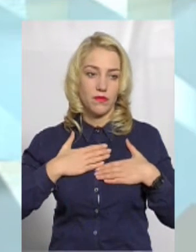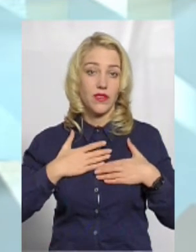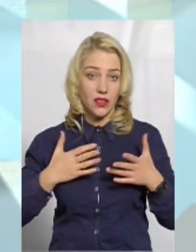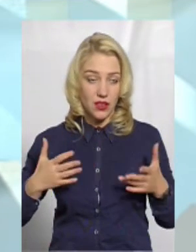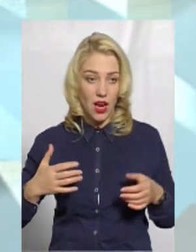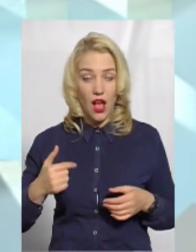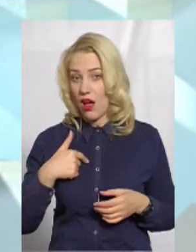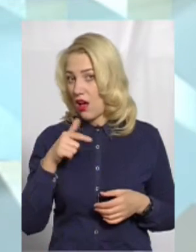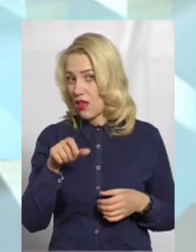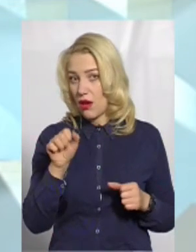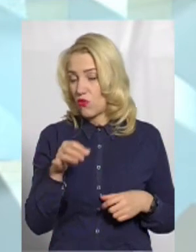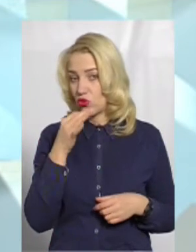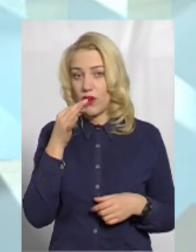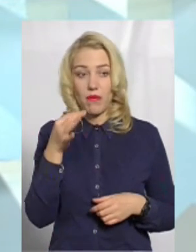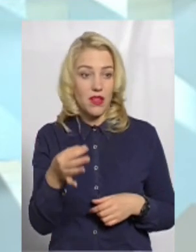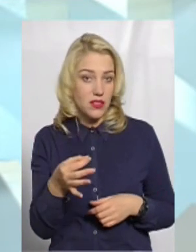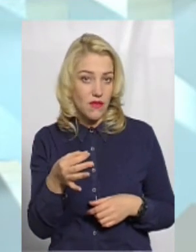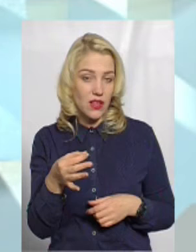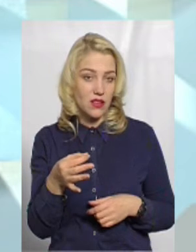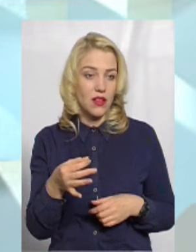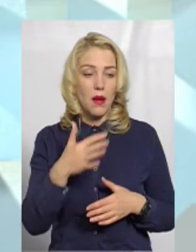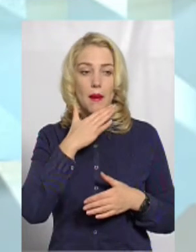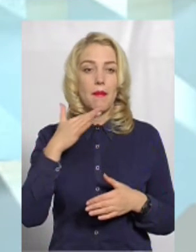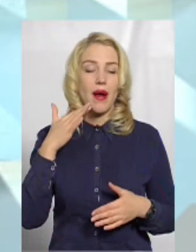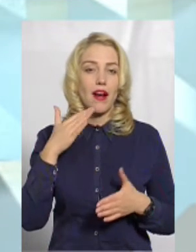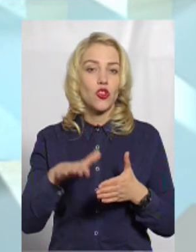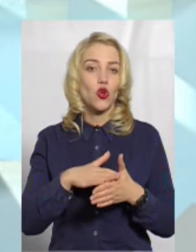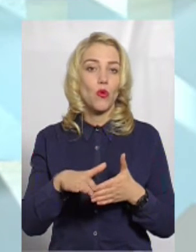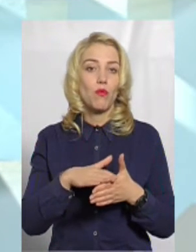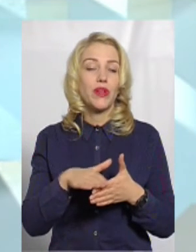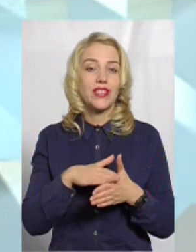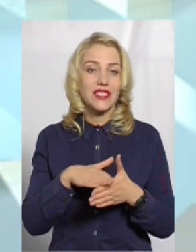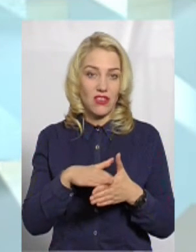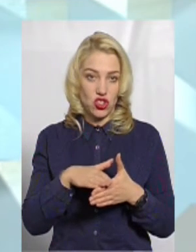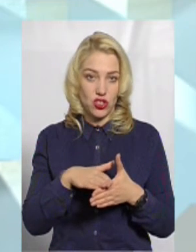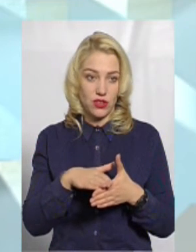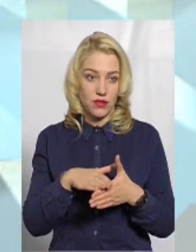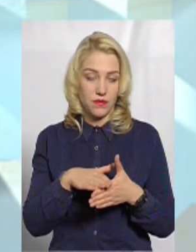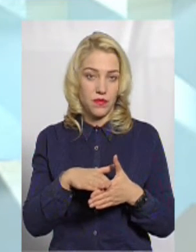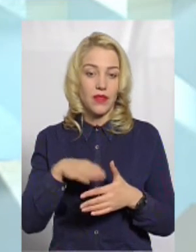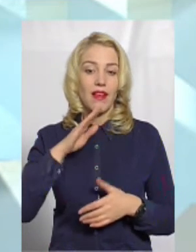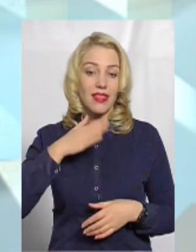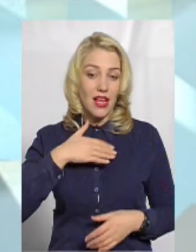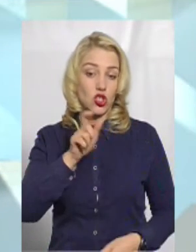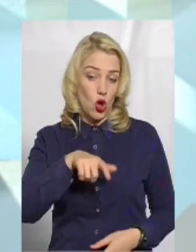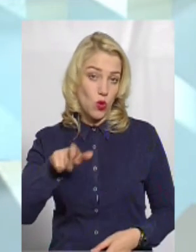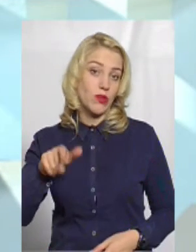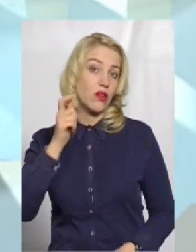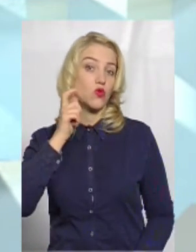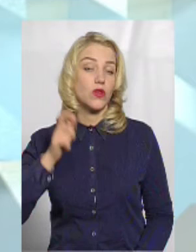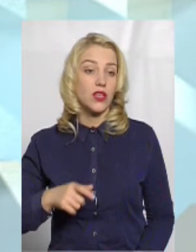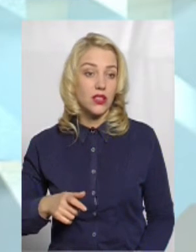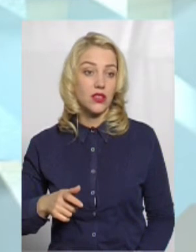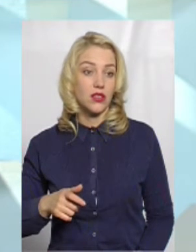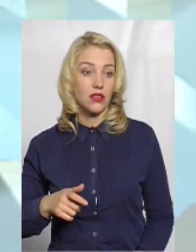А я вам можу називати це, і багато прізвищ наших громадян України,